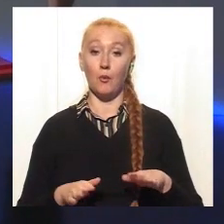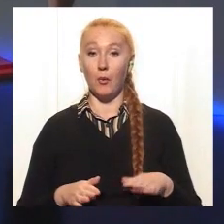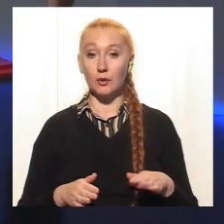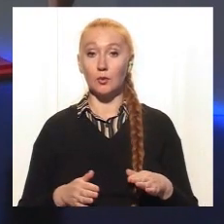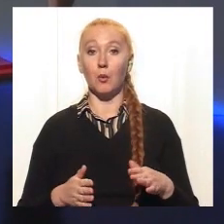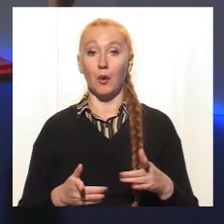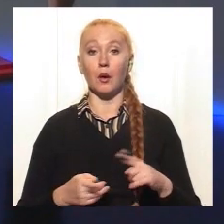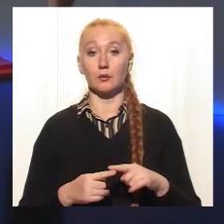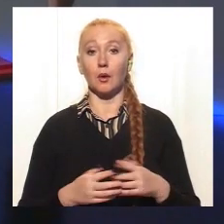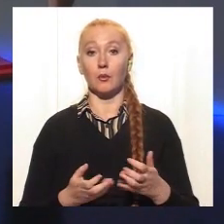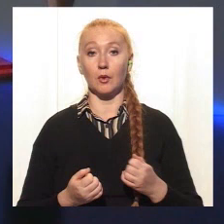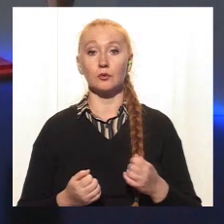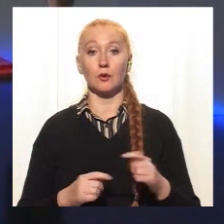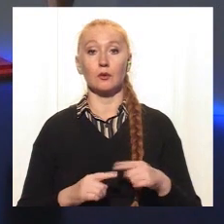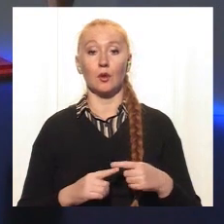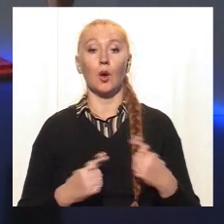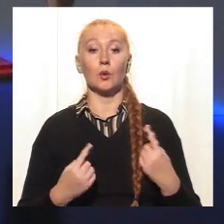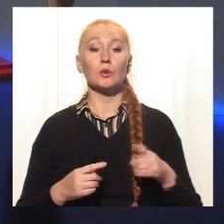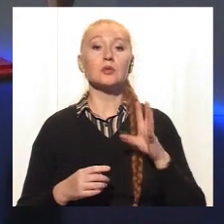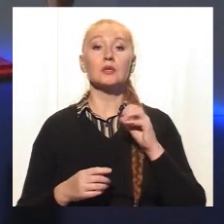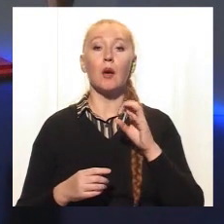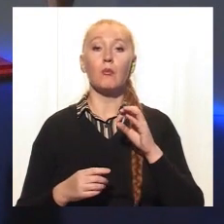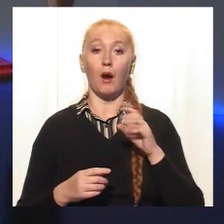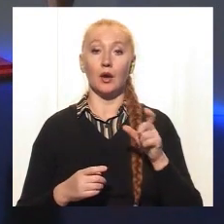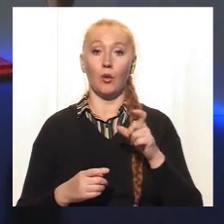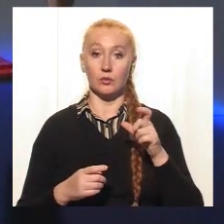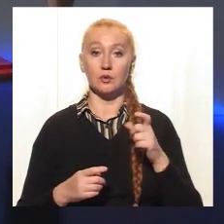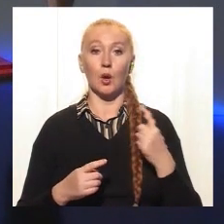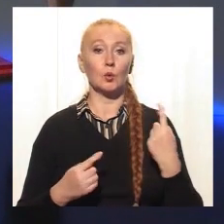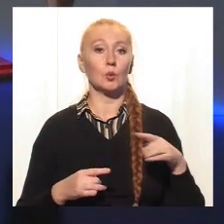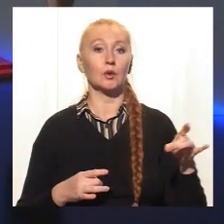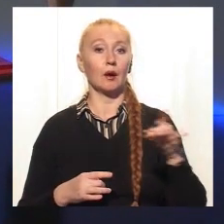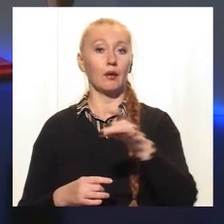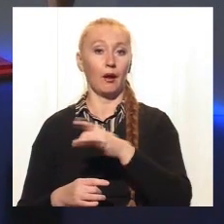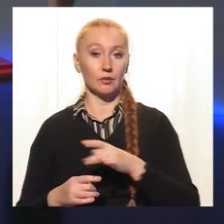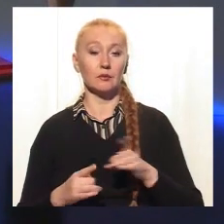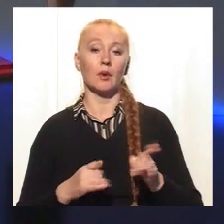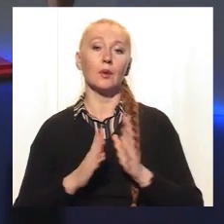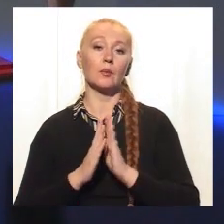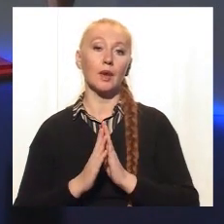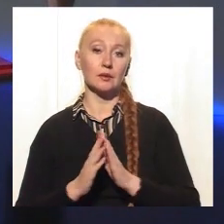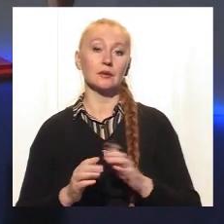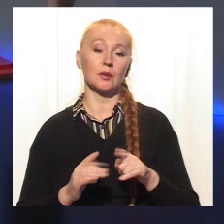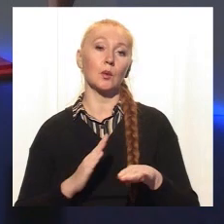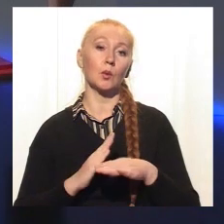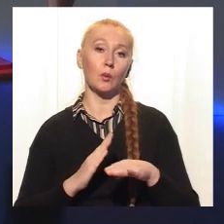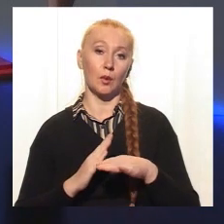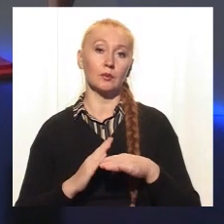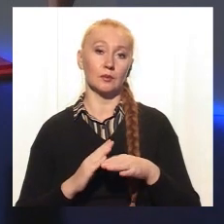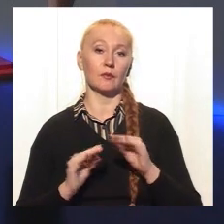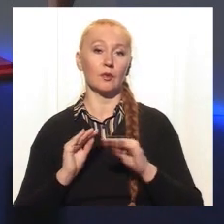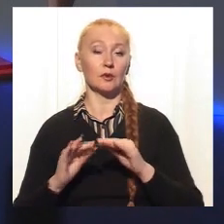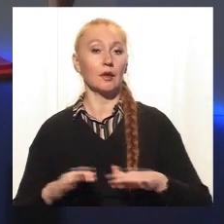склалося, що до мене почали тягнутися собаківники із інших районів та буквально благати допомогти їм